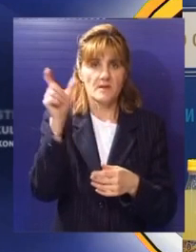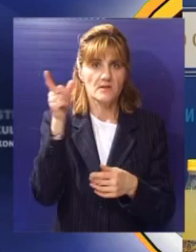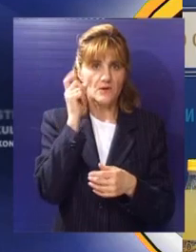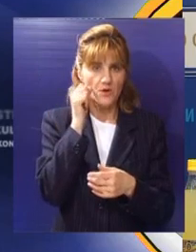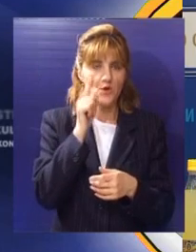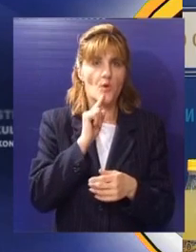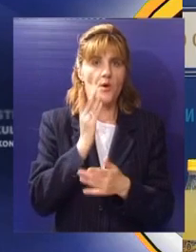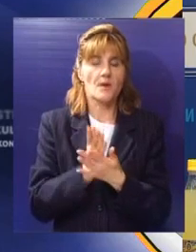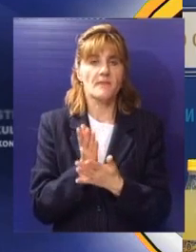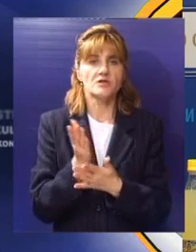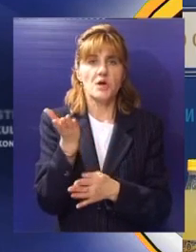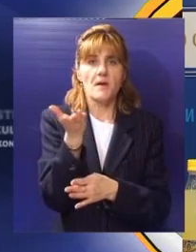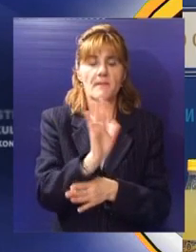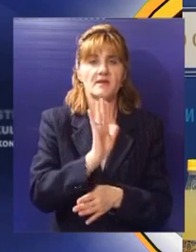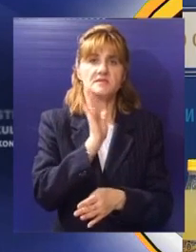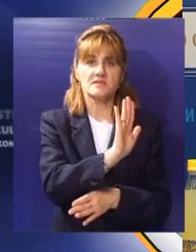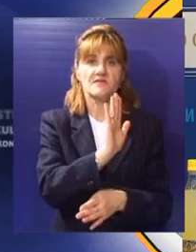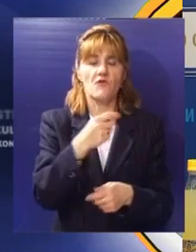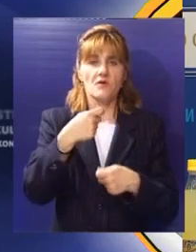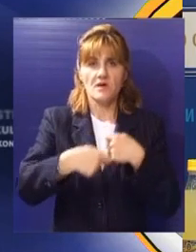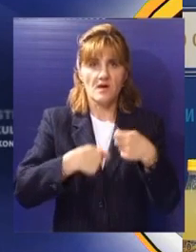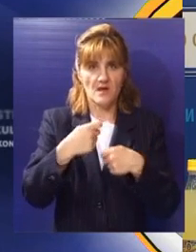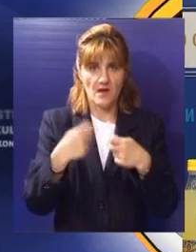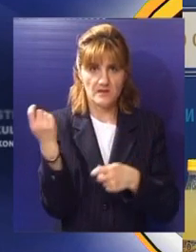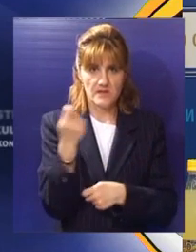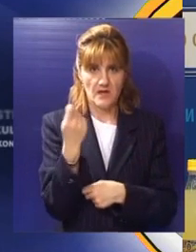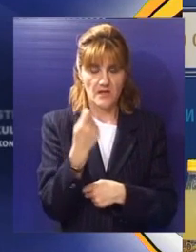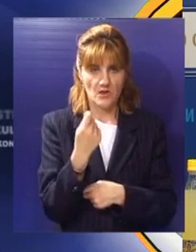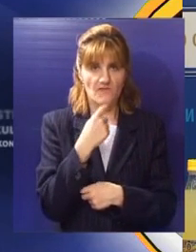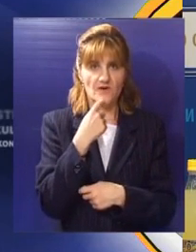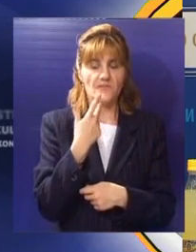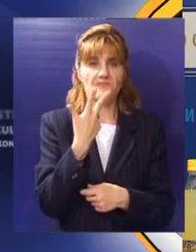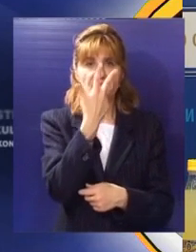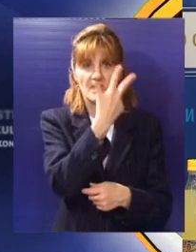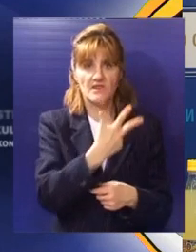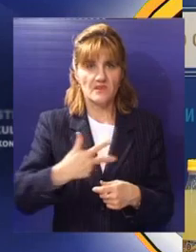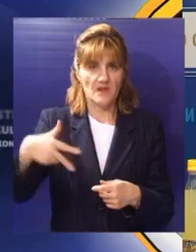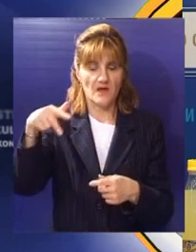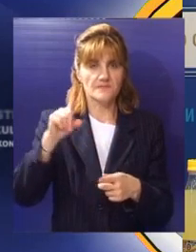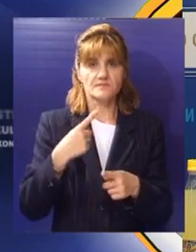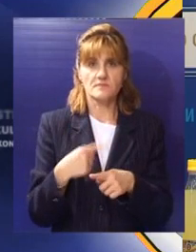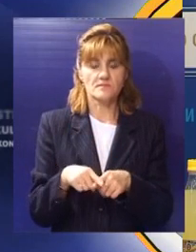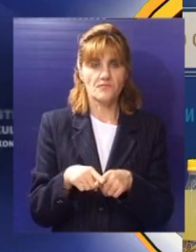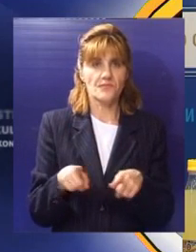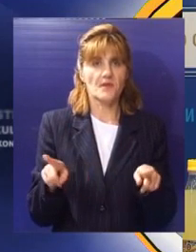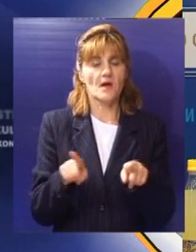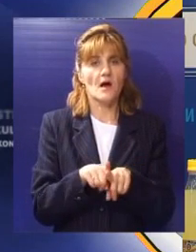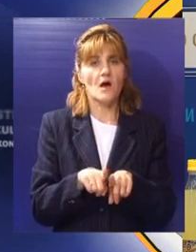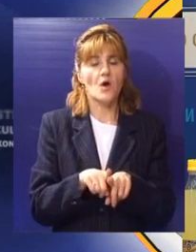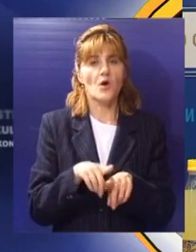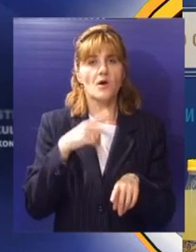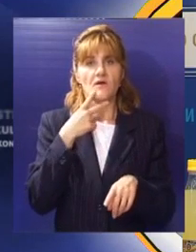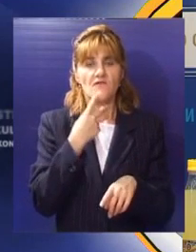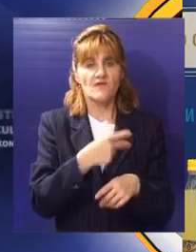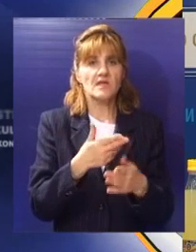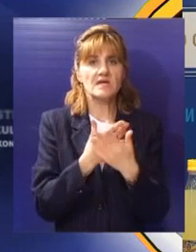predstaviti svoje vizualne radove i trodimenzionalne. Kao i zanimljivu